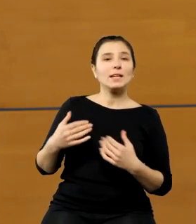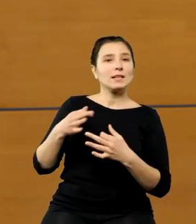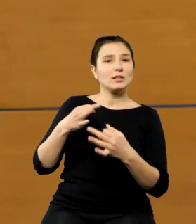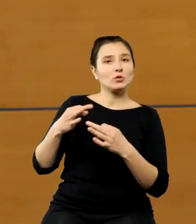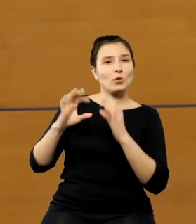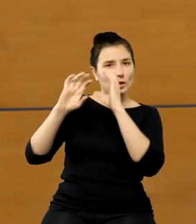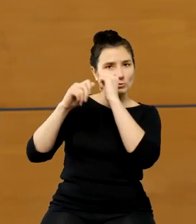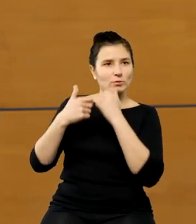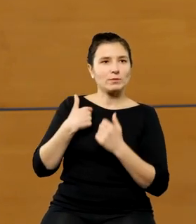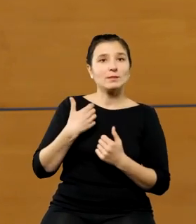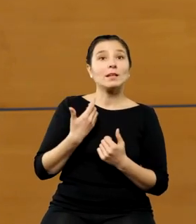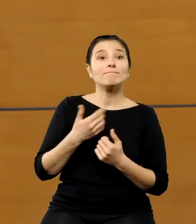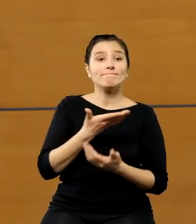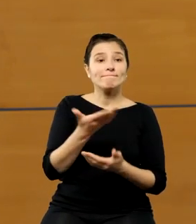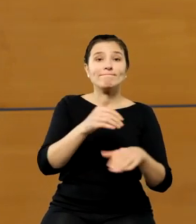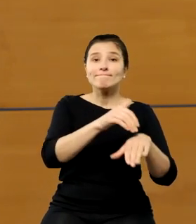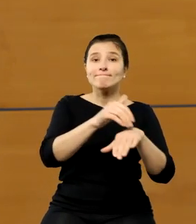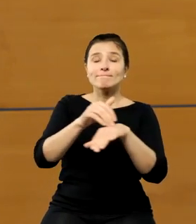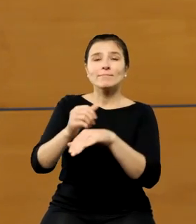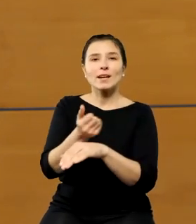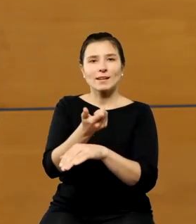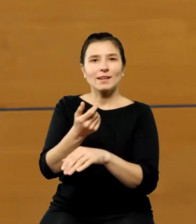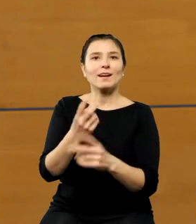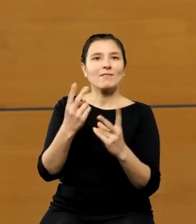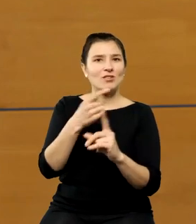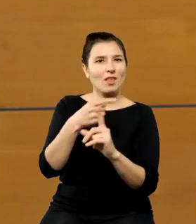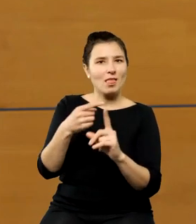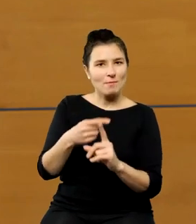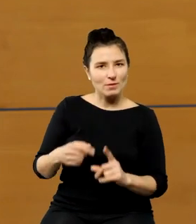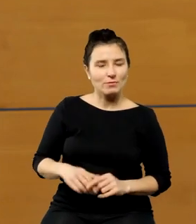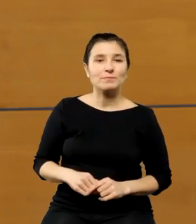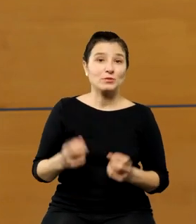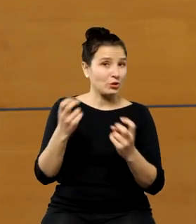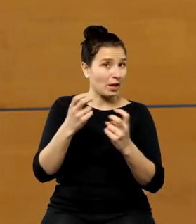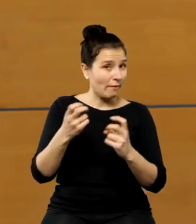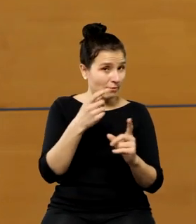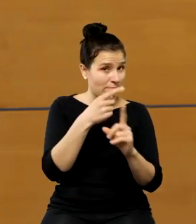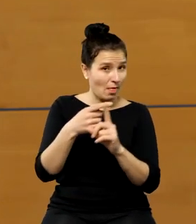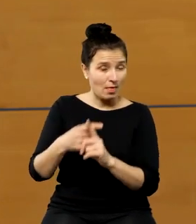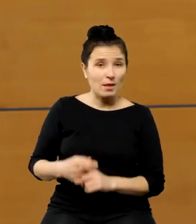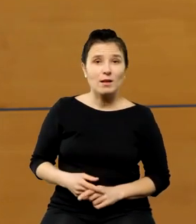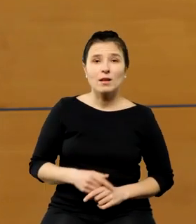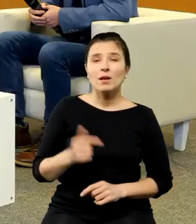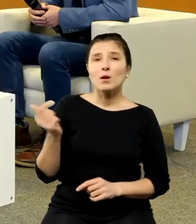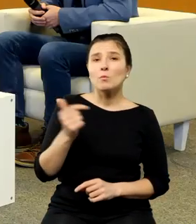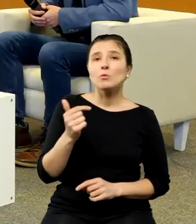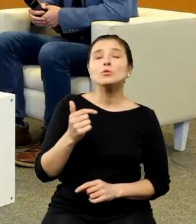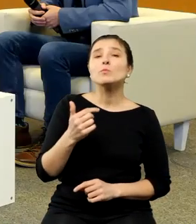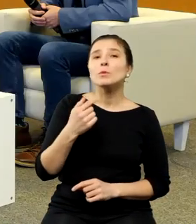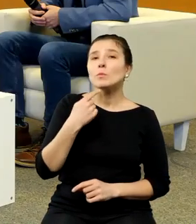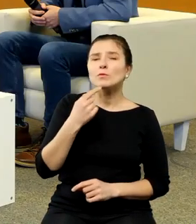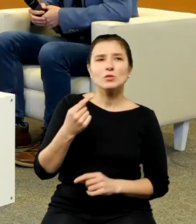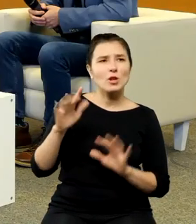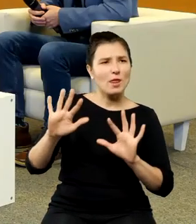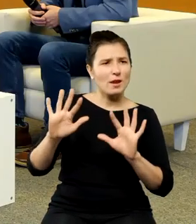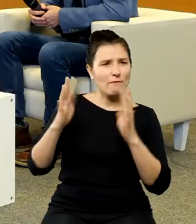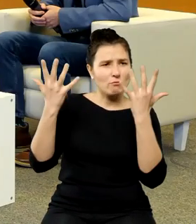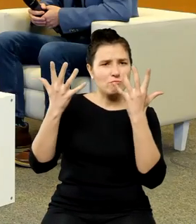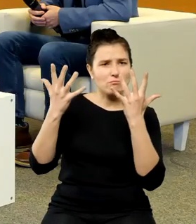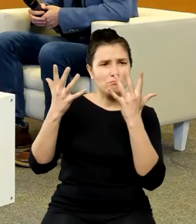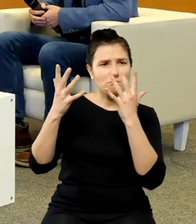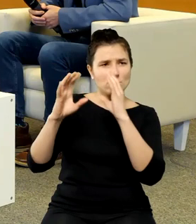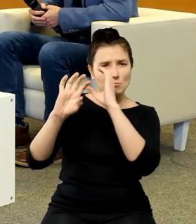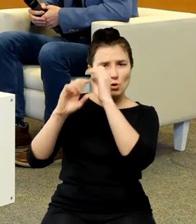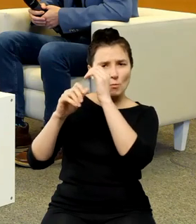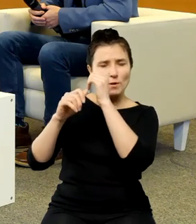pewne ciekawe aspekty. Znaczy po pierwsze musimy pamiętać, że The Revolutionary Bus Mikołaja Kopernika to była wysoce